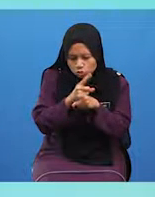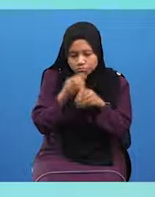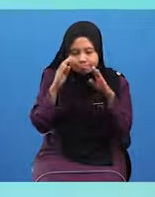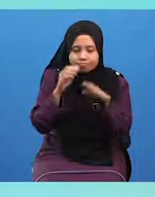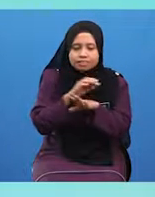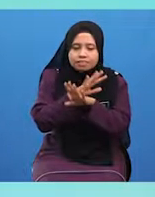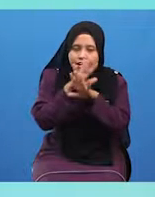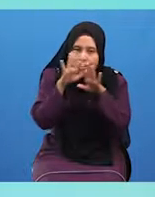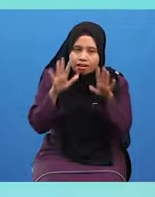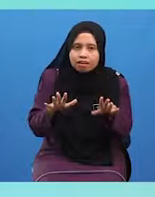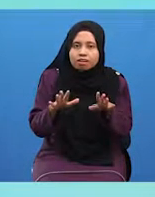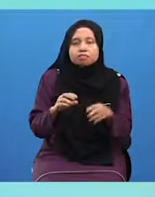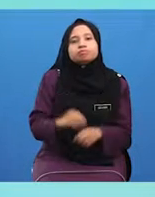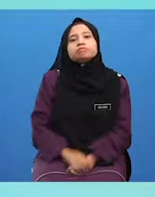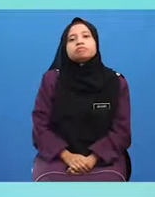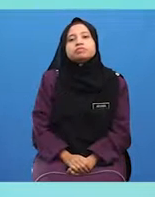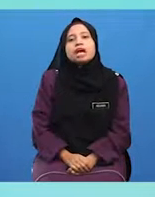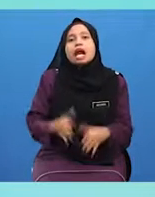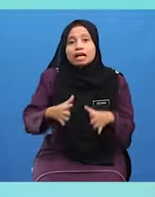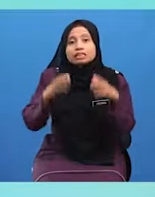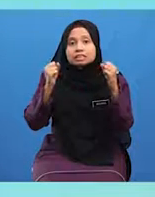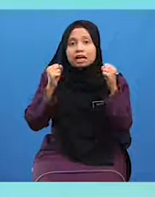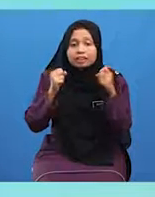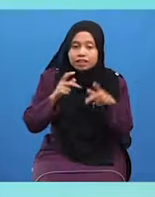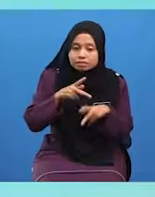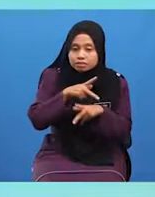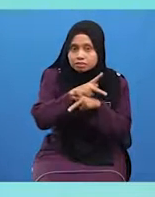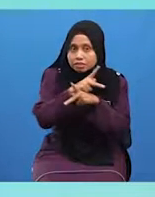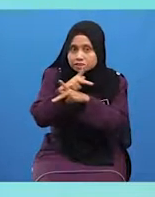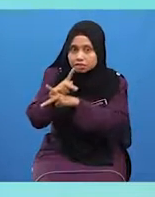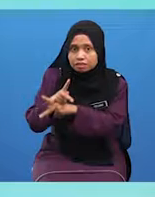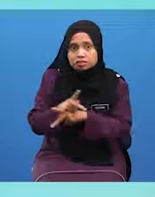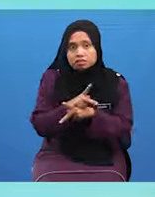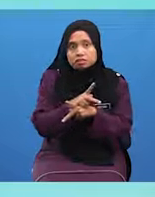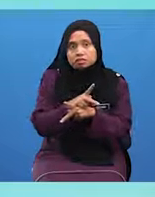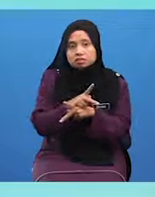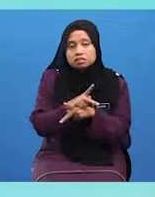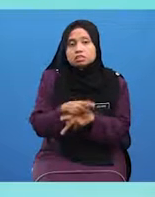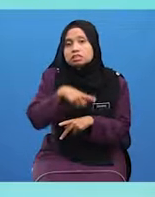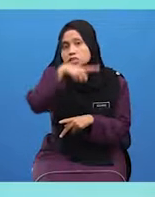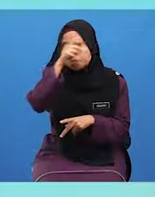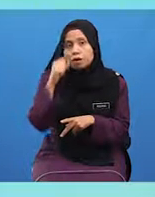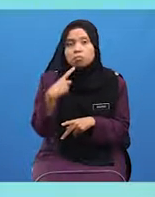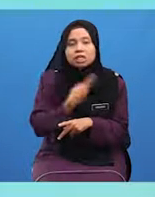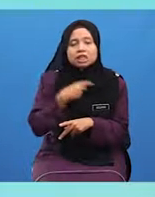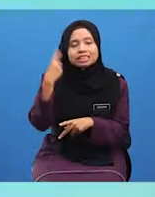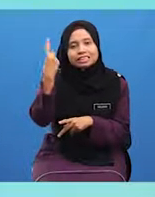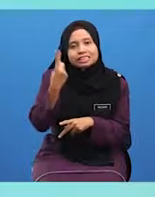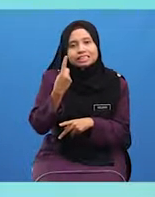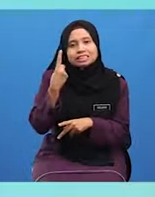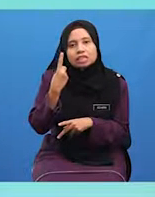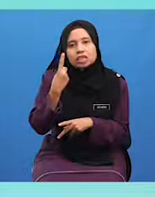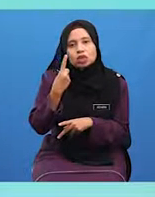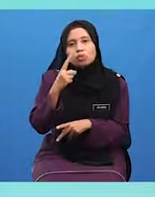Seterusnya Kesihatan Terpelihara Kerana Kita Sentiasa